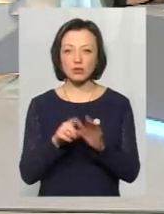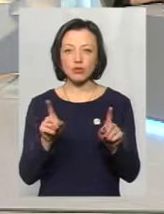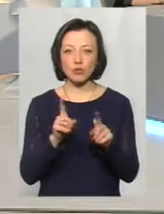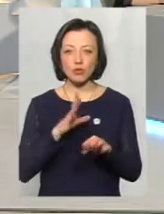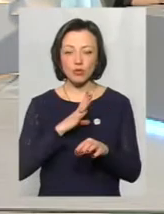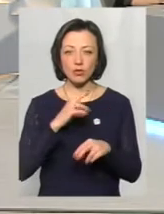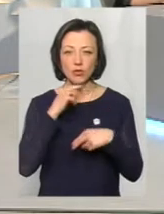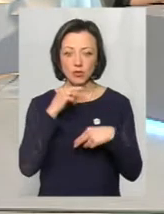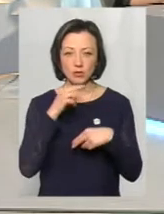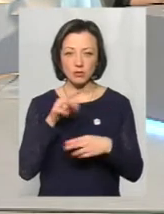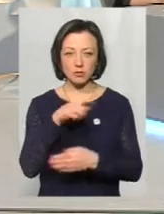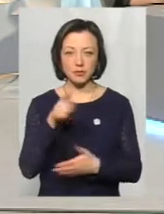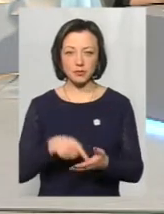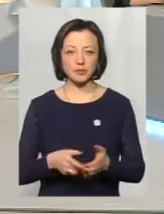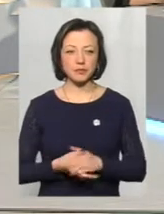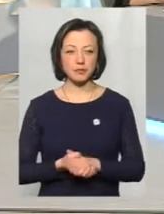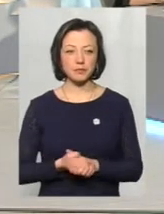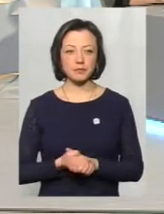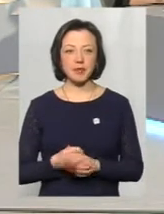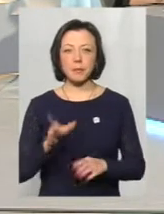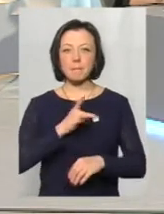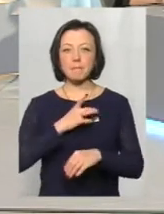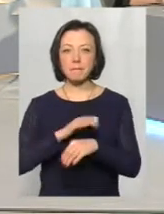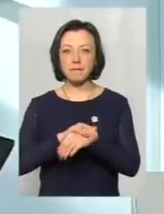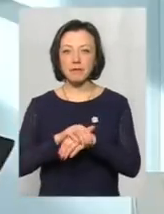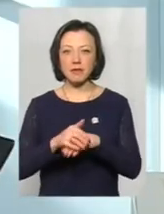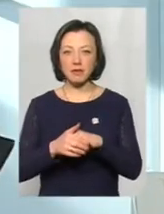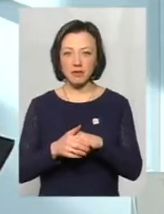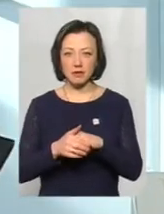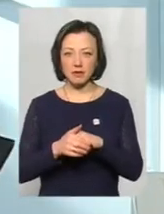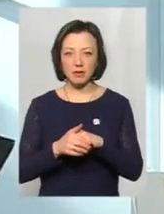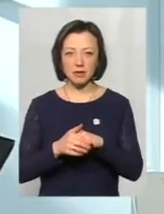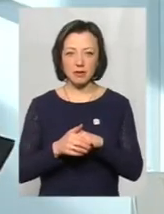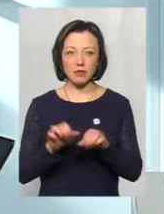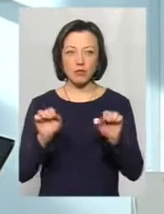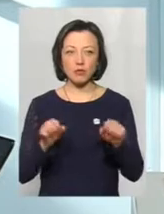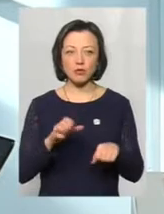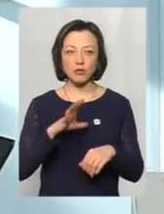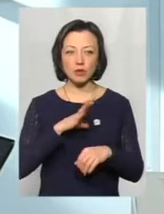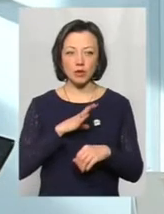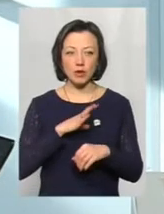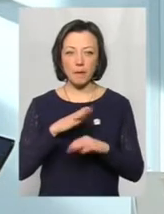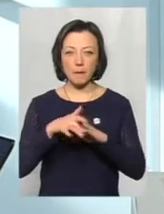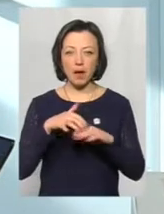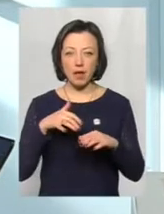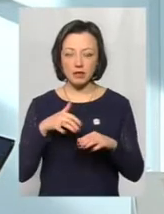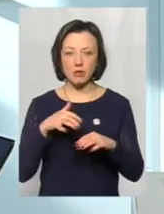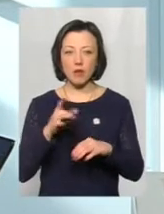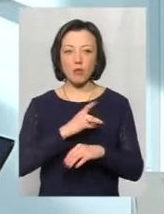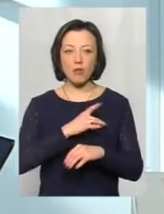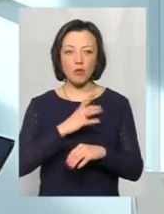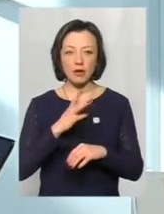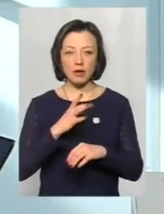щоб бути обачені? Це побіління. Може бути побіління пальців, побіління